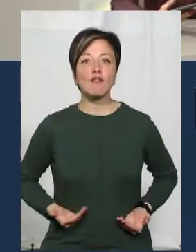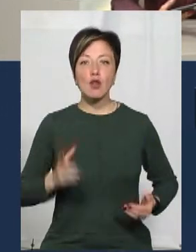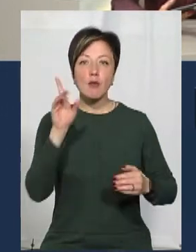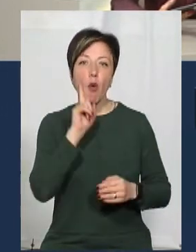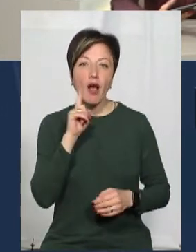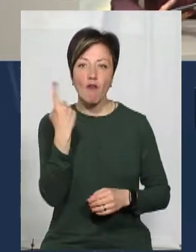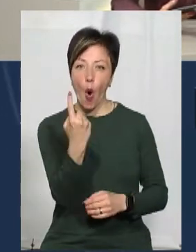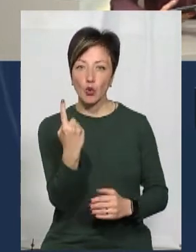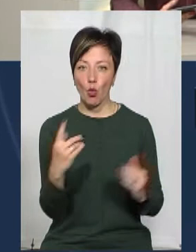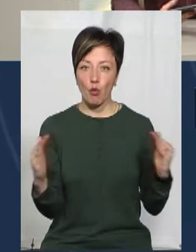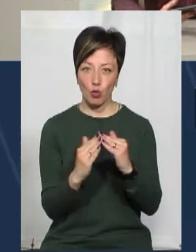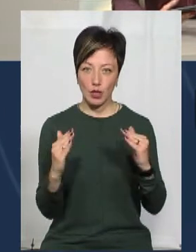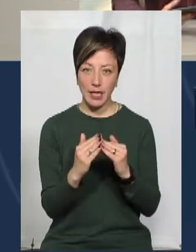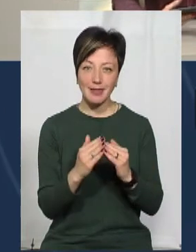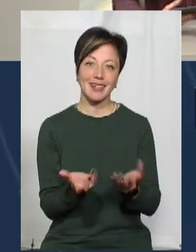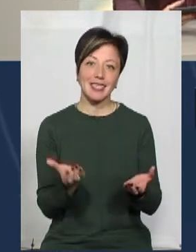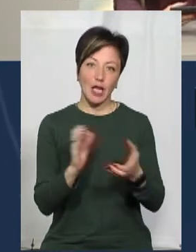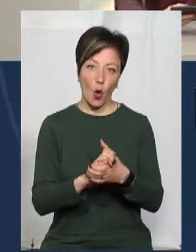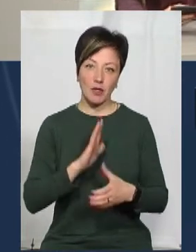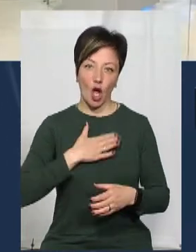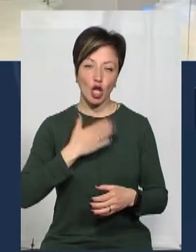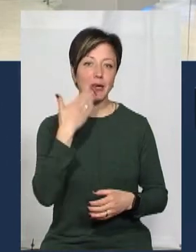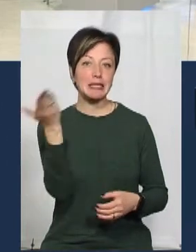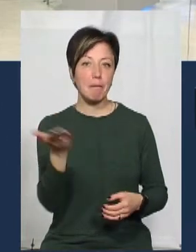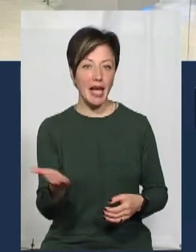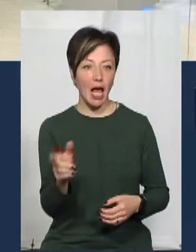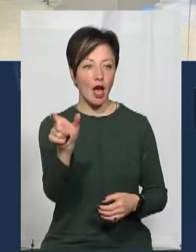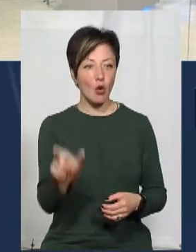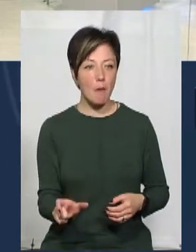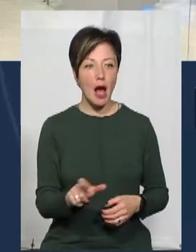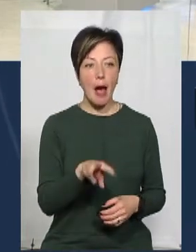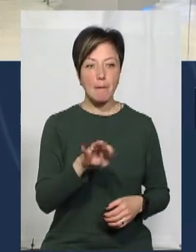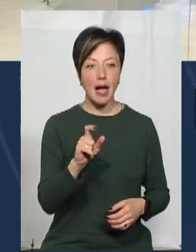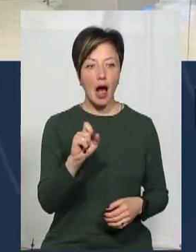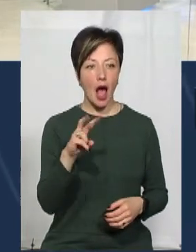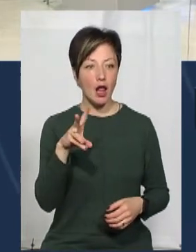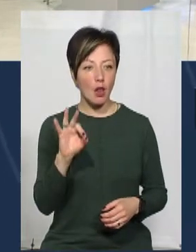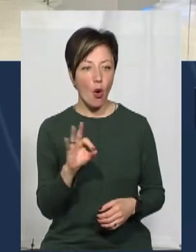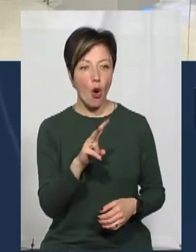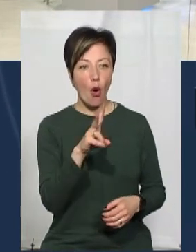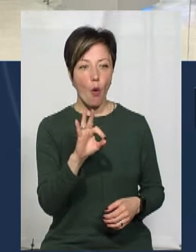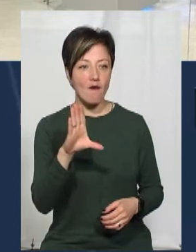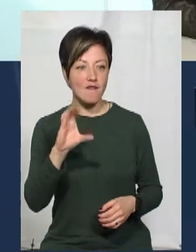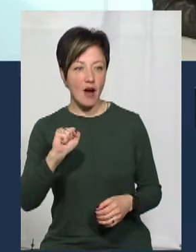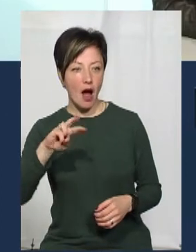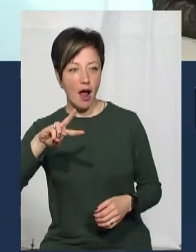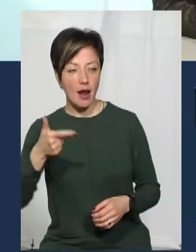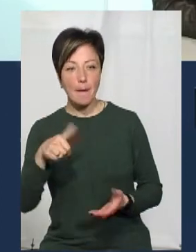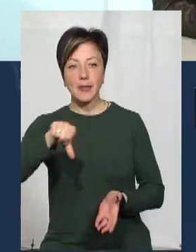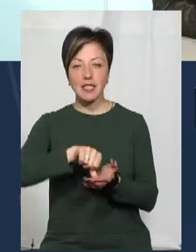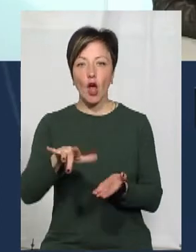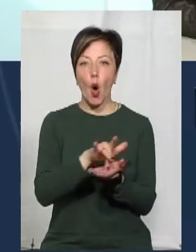поки всі в одному будинку. І знайомлюся з нашим спікером. Це Михайло Коваль. Він представник